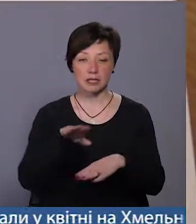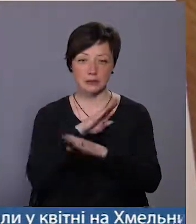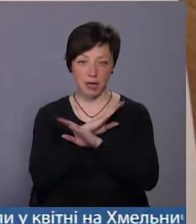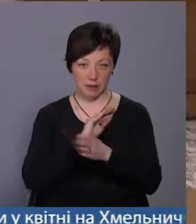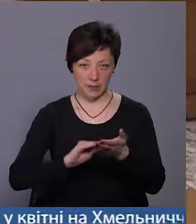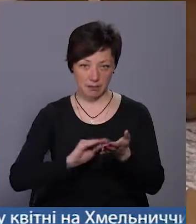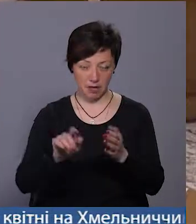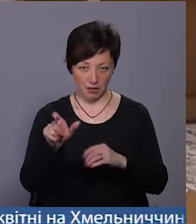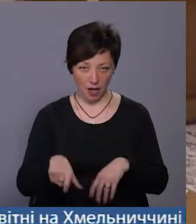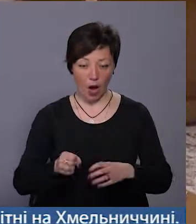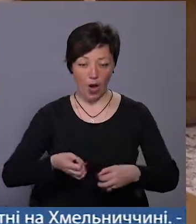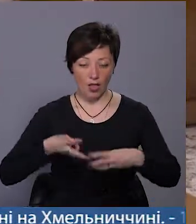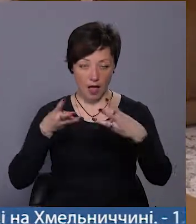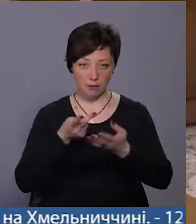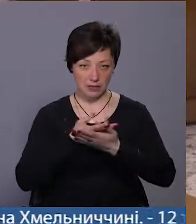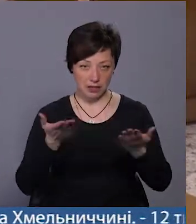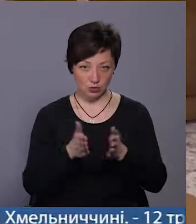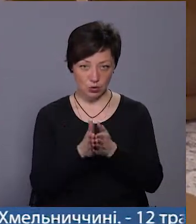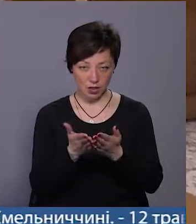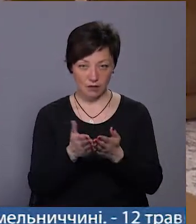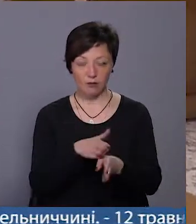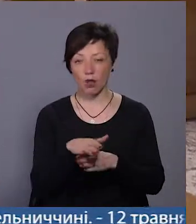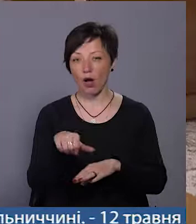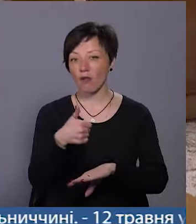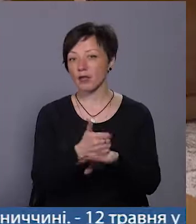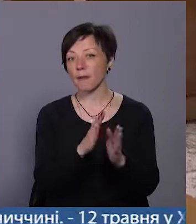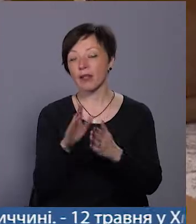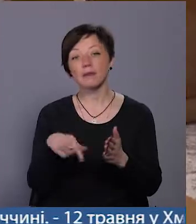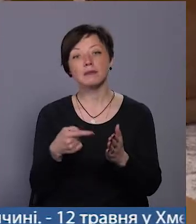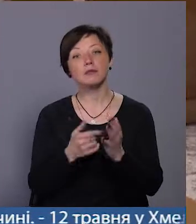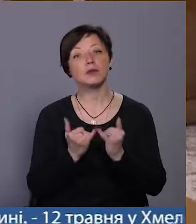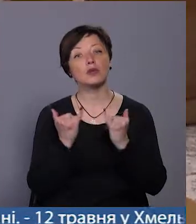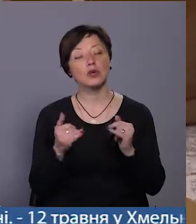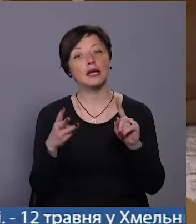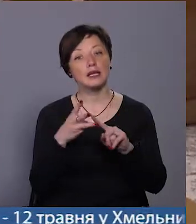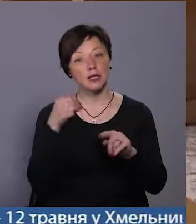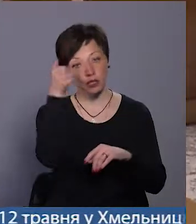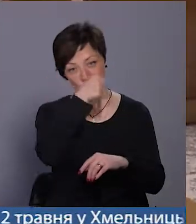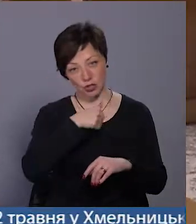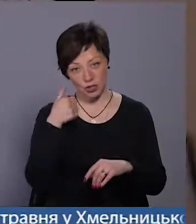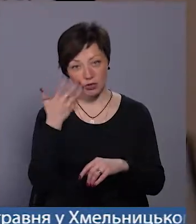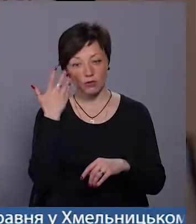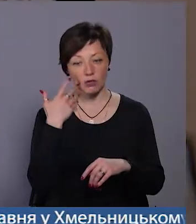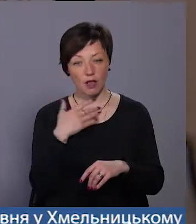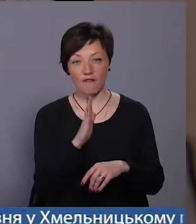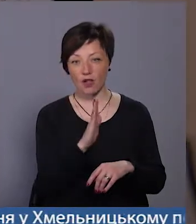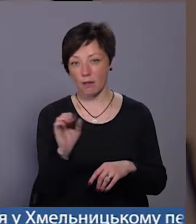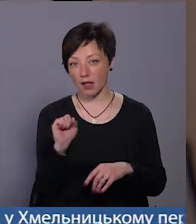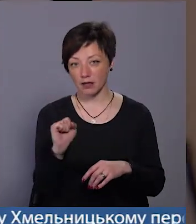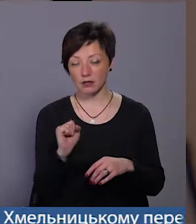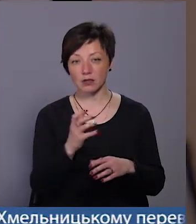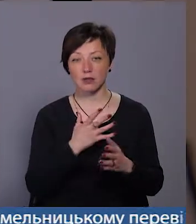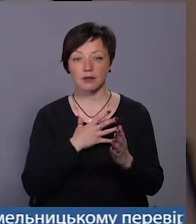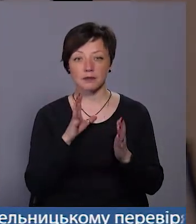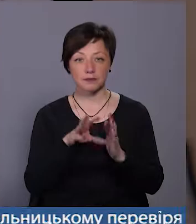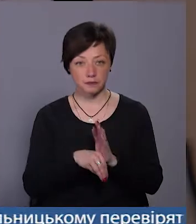письменника. Онлайн-презентацію книжки, що відбулася у головній бібліотеці міста, приурочили третій річниці, відколи Володимир Андрійович відійшов